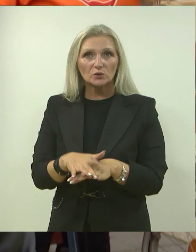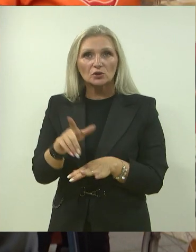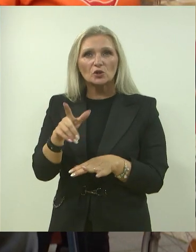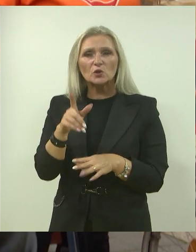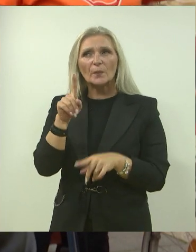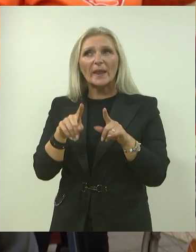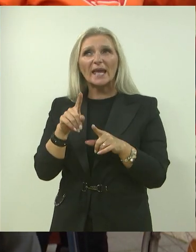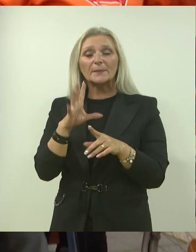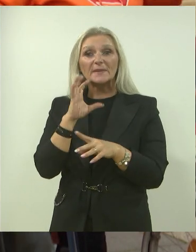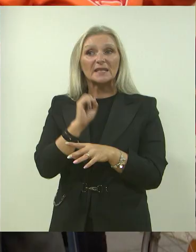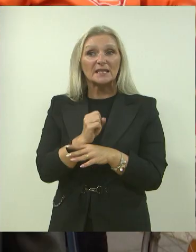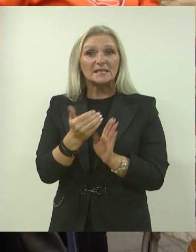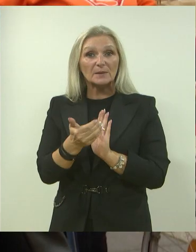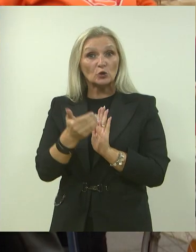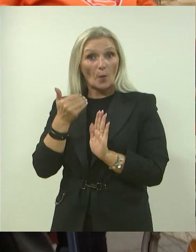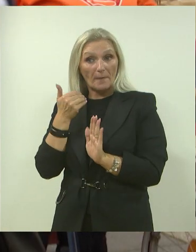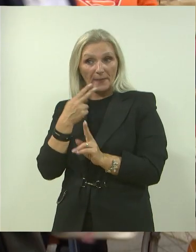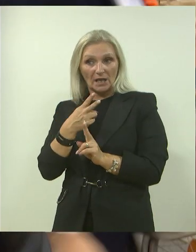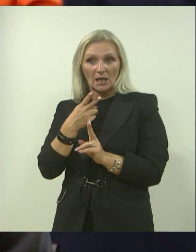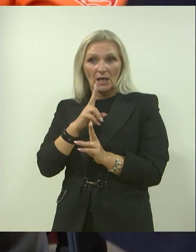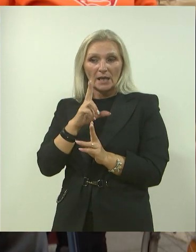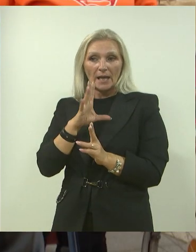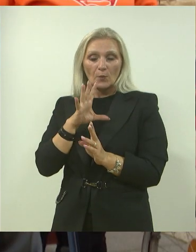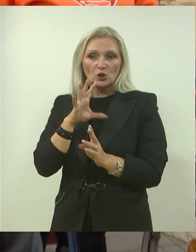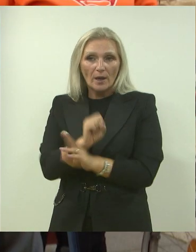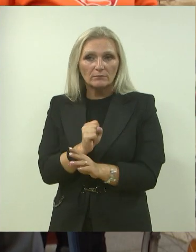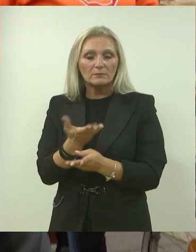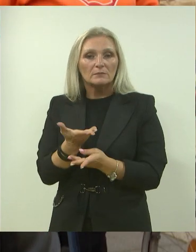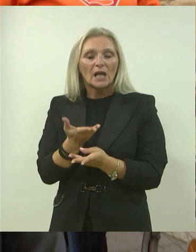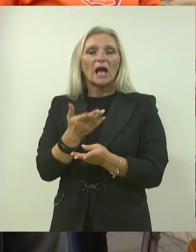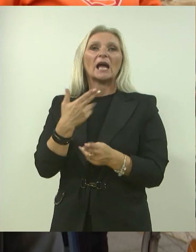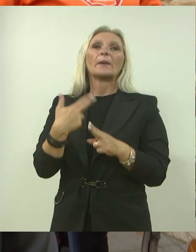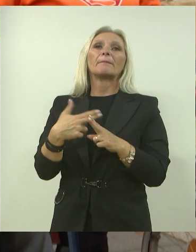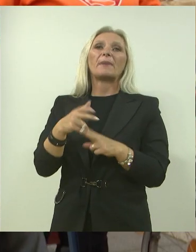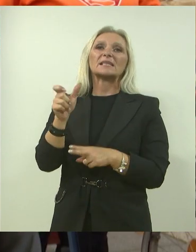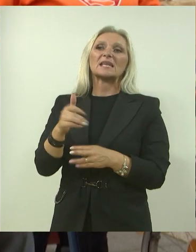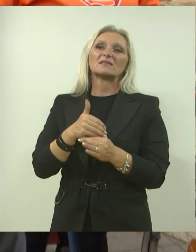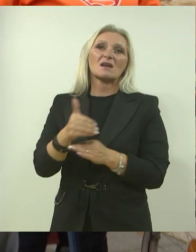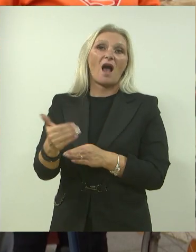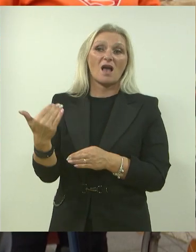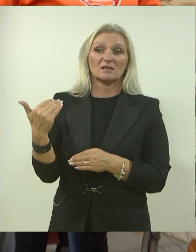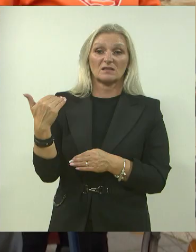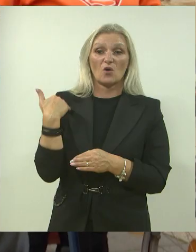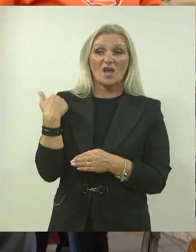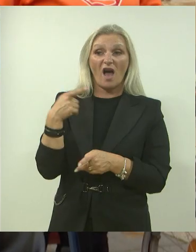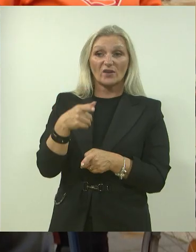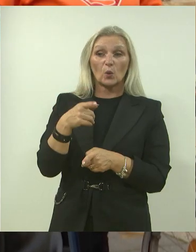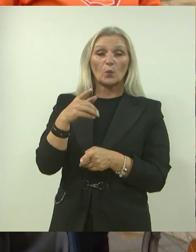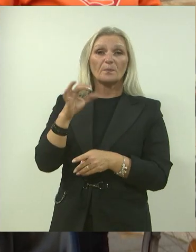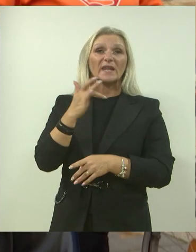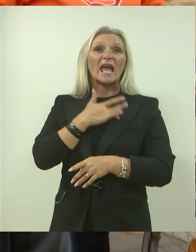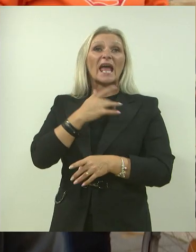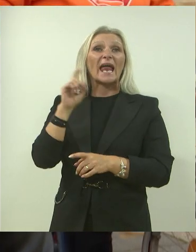su isto neki simptomi koji često onda promaknu pa se pacijenti relativno kasno javljaju u neurološke